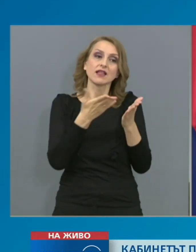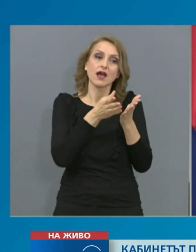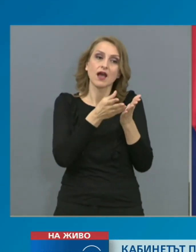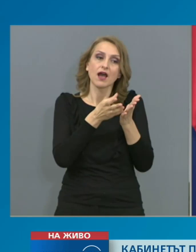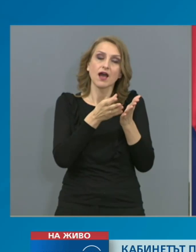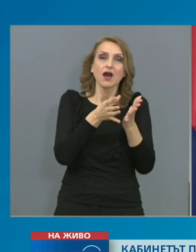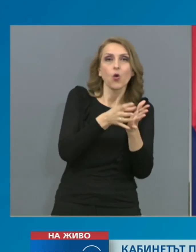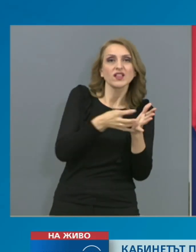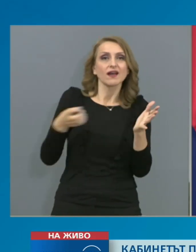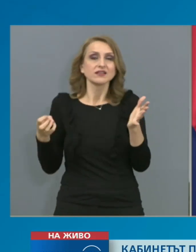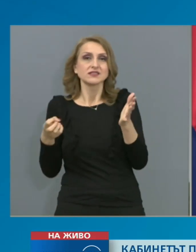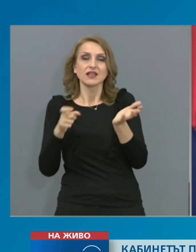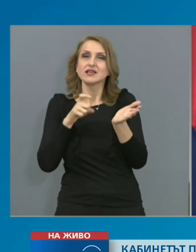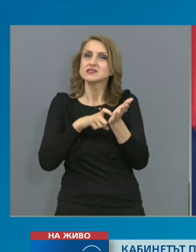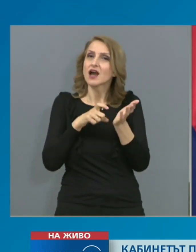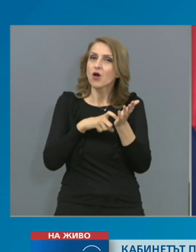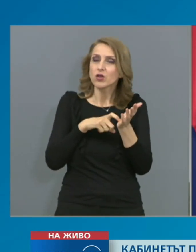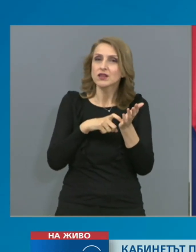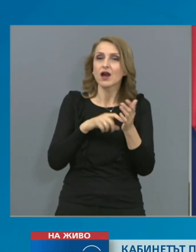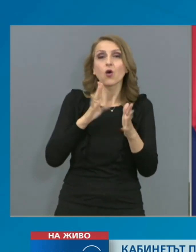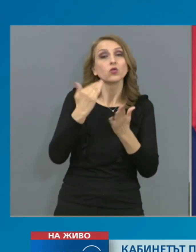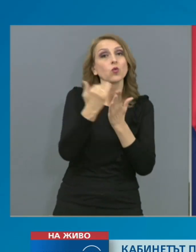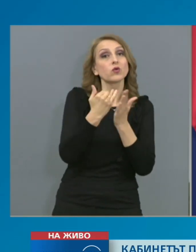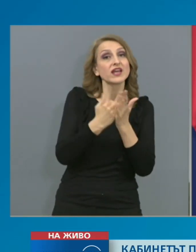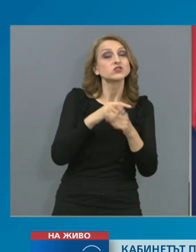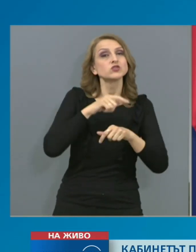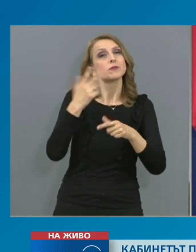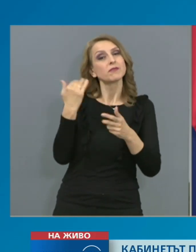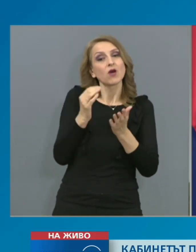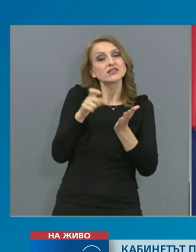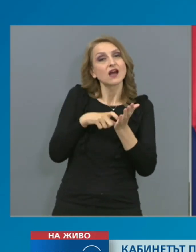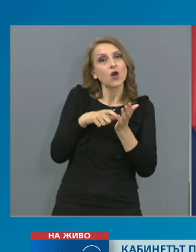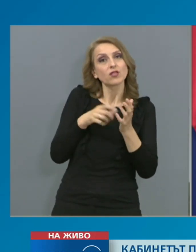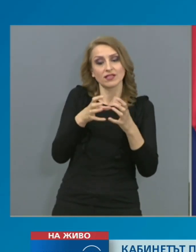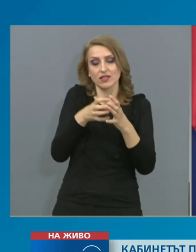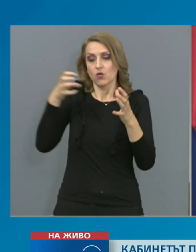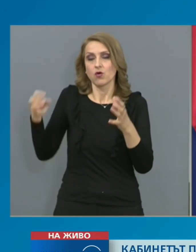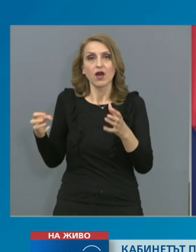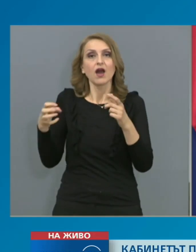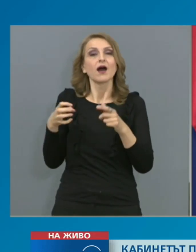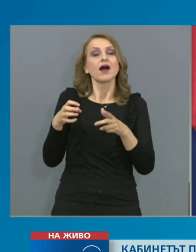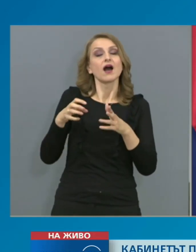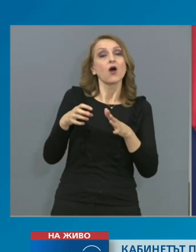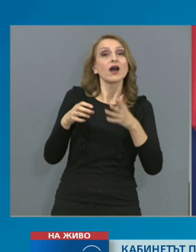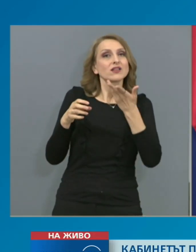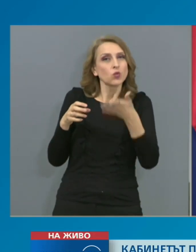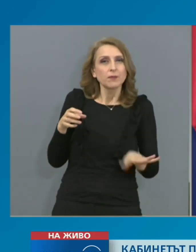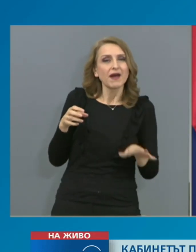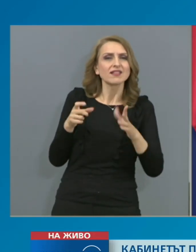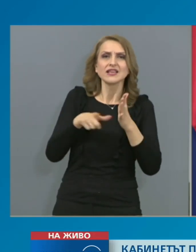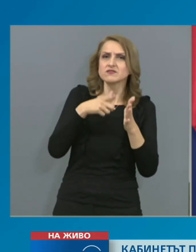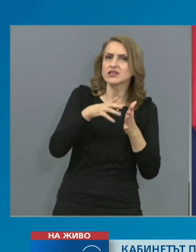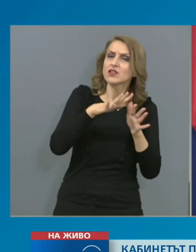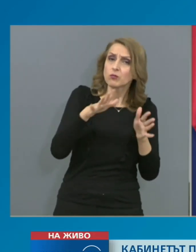който уреждаше действията ни по време на извредното положение от отмяната на извредното положение, за да можем да